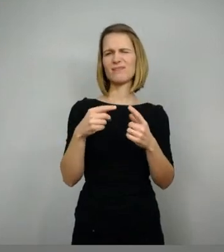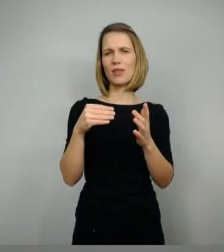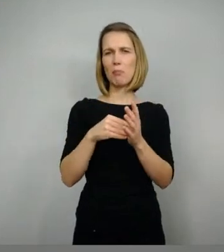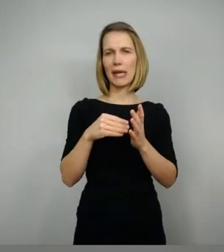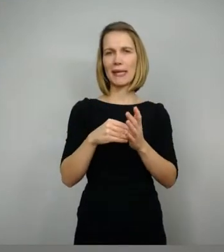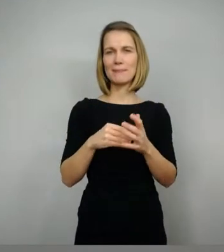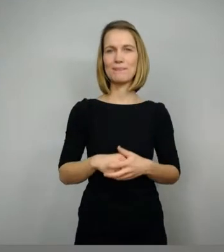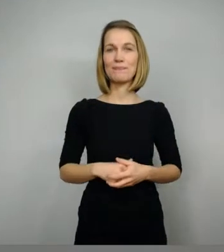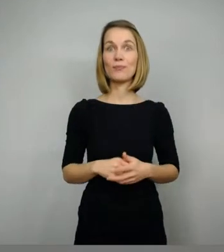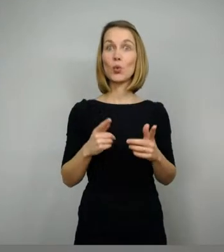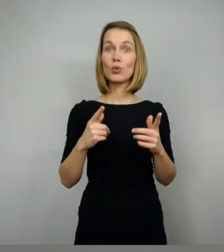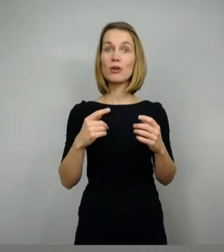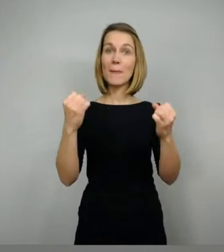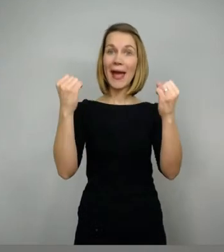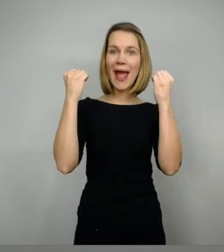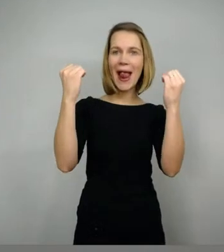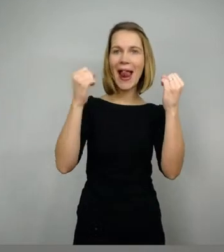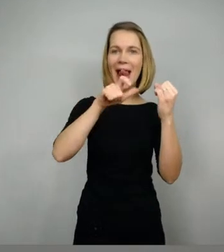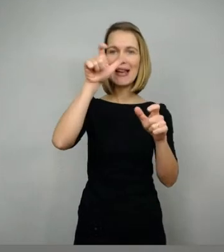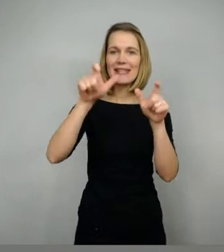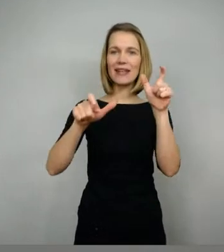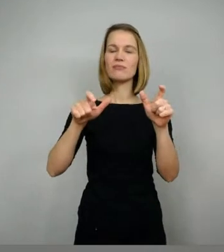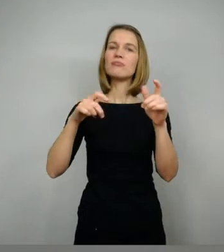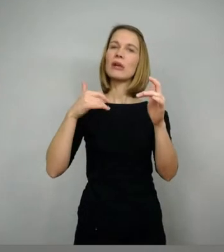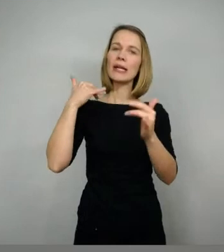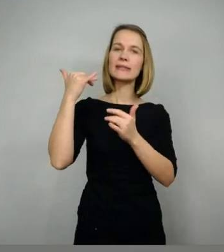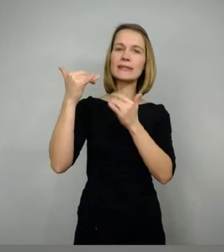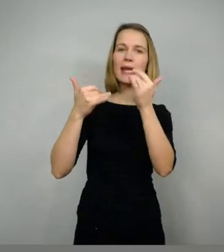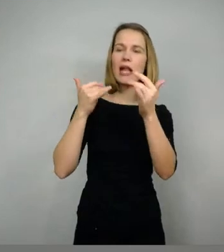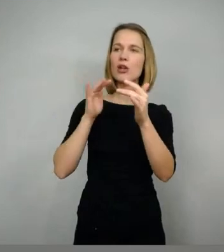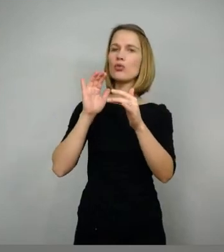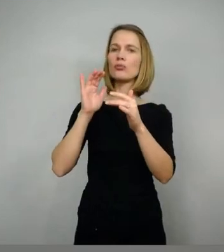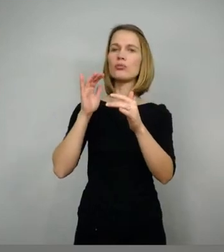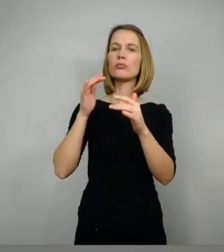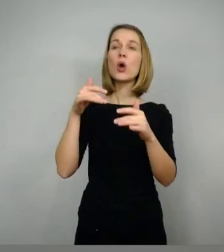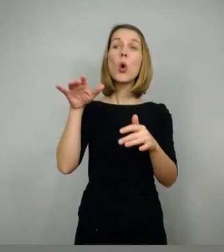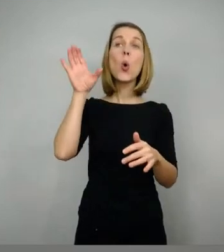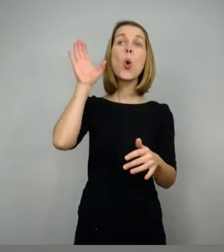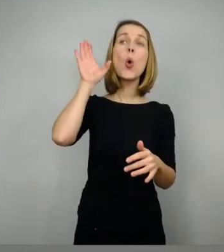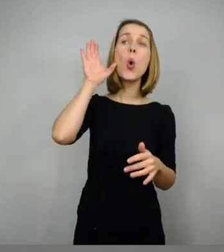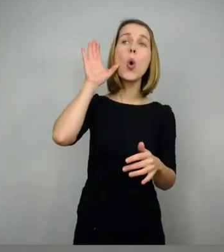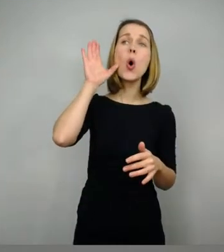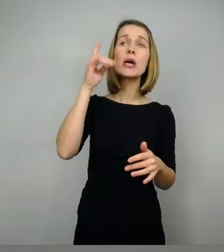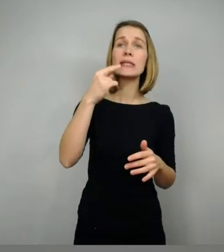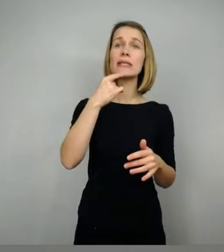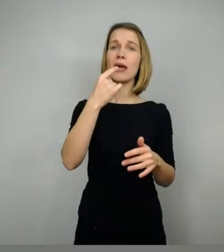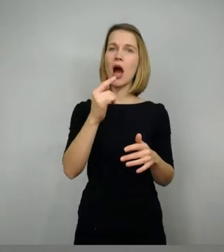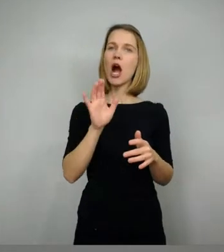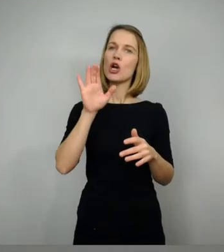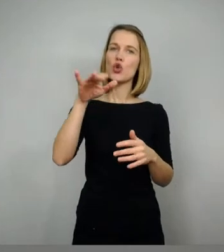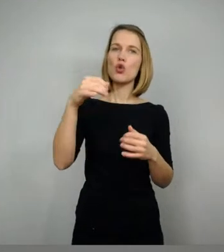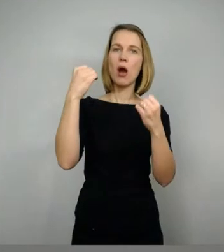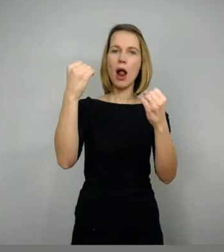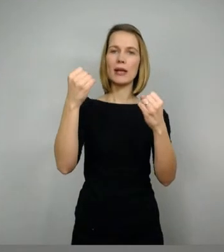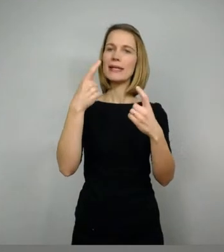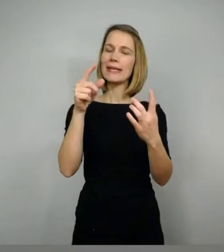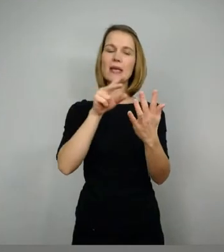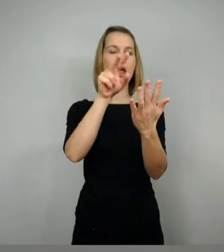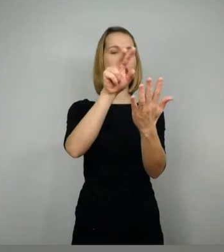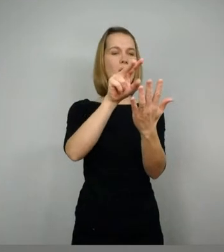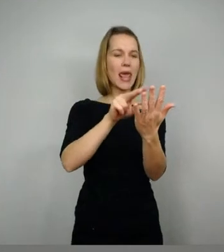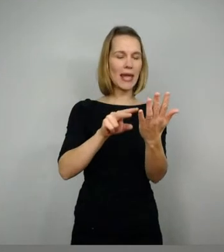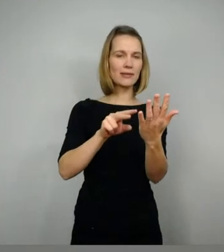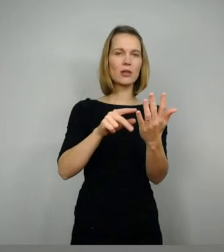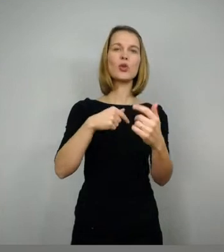Helden, von Heldenepik erzählt. Ja, hören, sagen. Hier wird also nicht gelesen, sondern es wird mündlich erzählt.